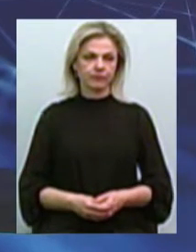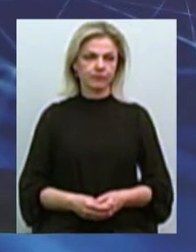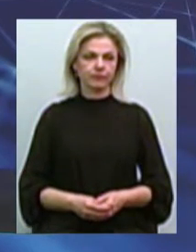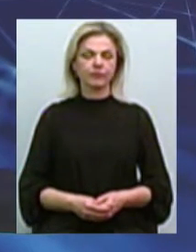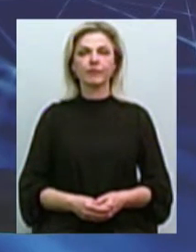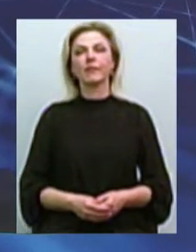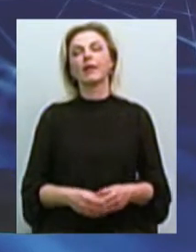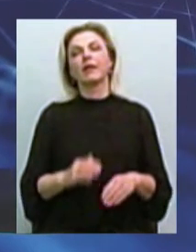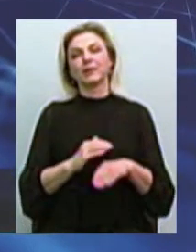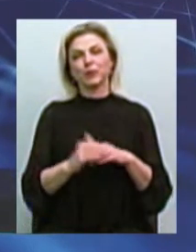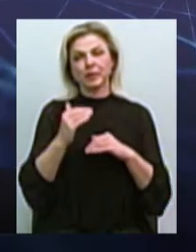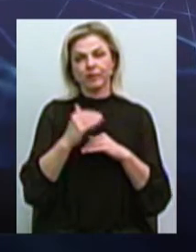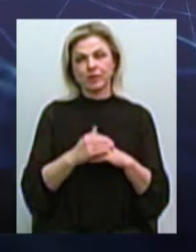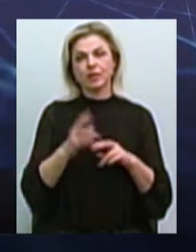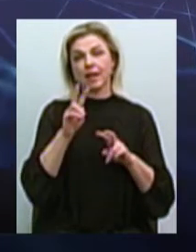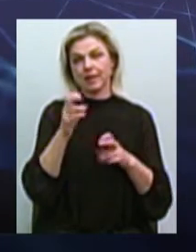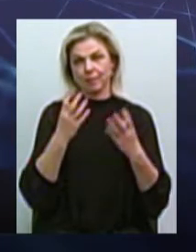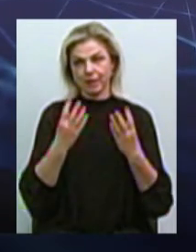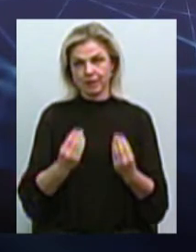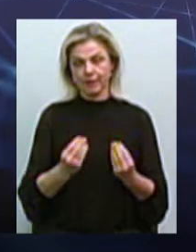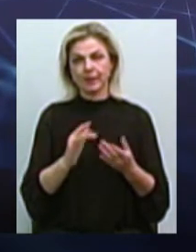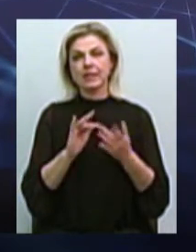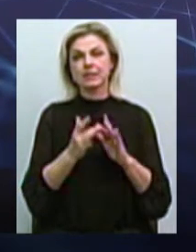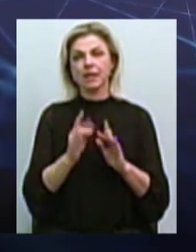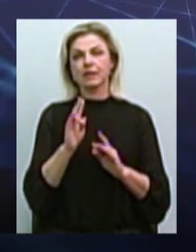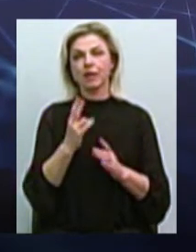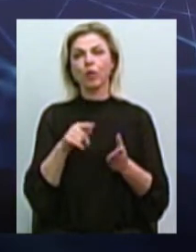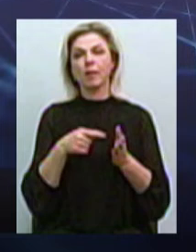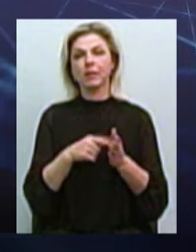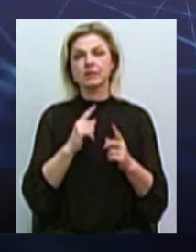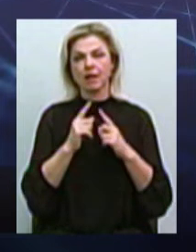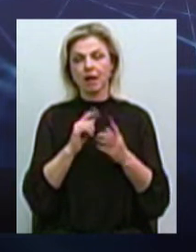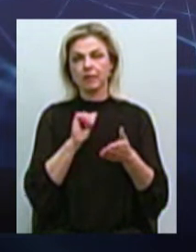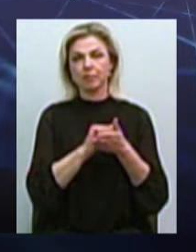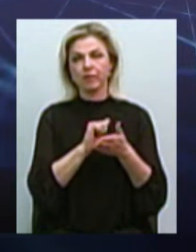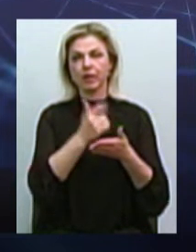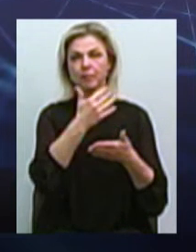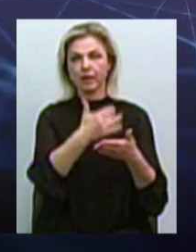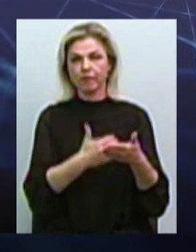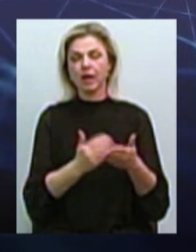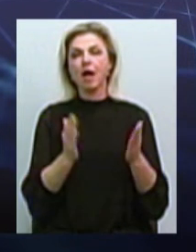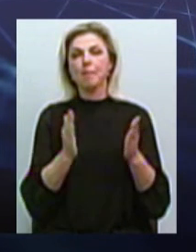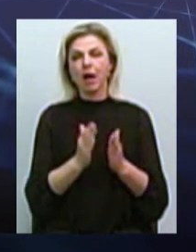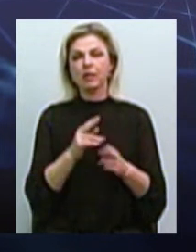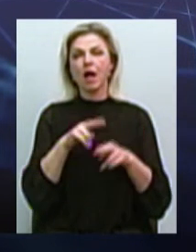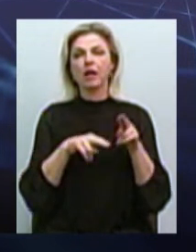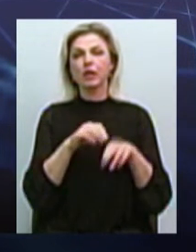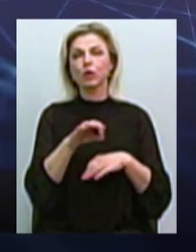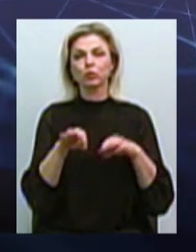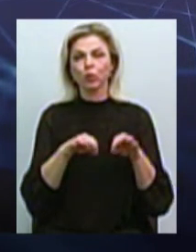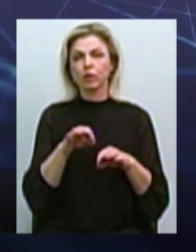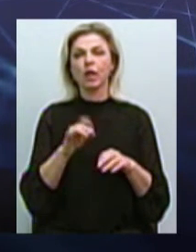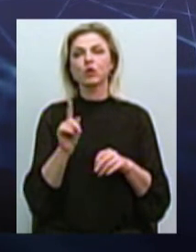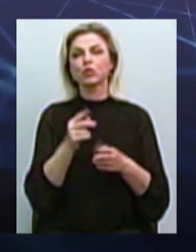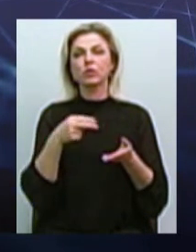Добрий вечір, це тема дня. На сайті Миколаївської міськради опублікована перелік малих архітектурних форм, які